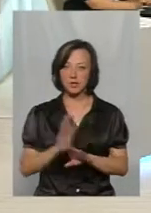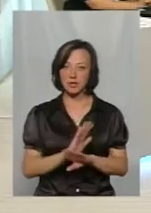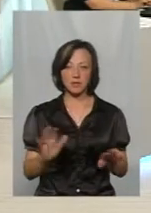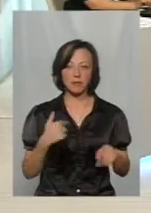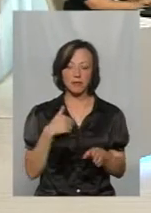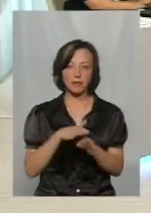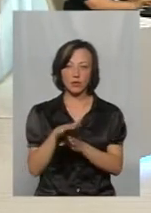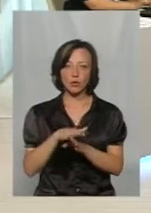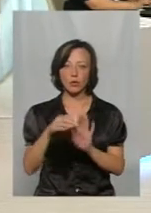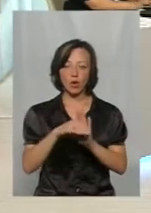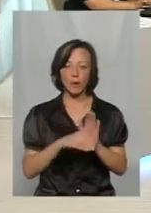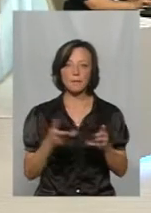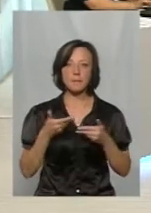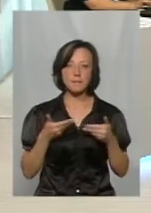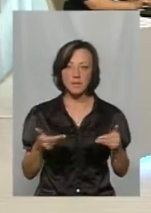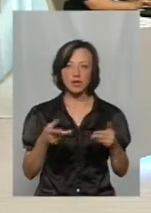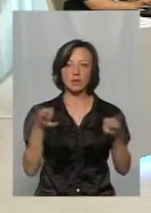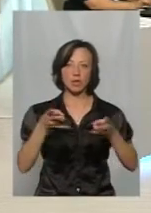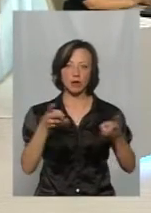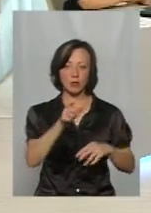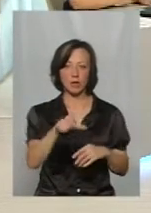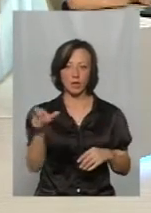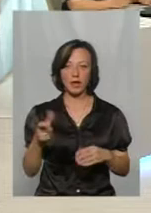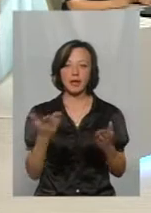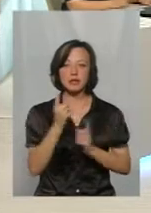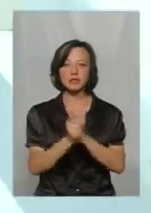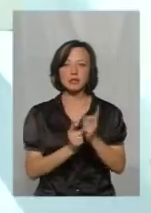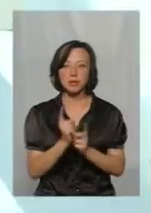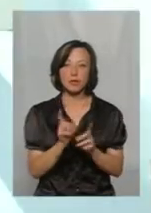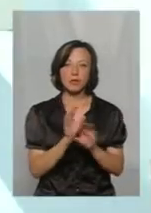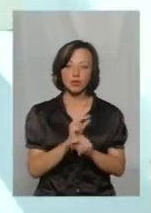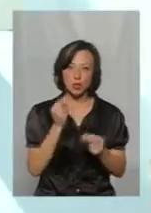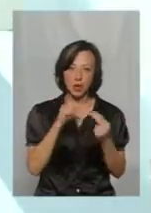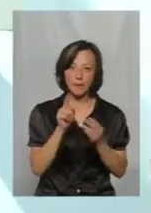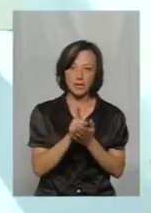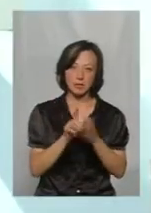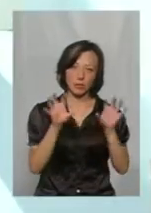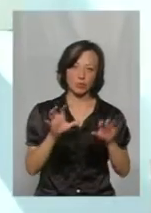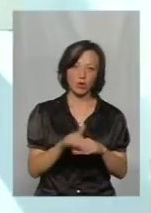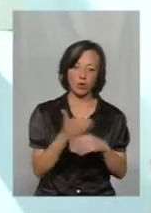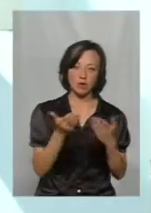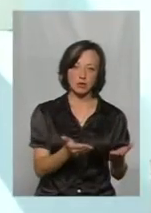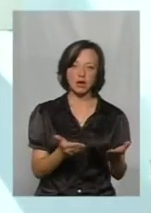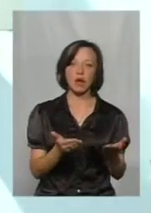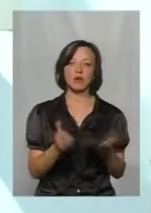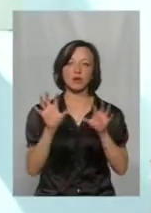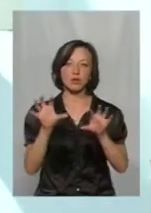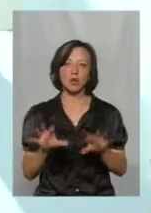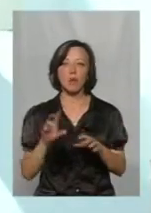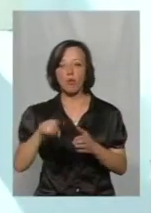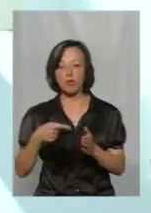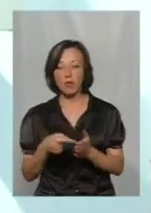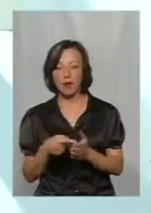ми не дотримуємося цих програм, а ми безпосередньо на потребу людей. От які зміни? Досконало пенсійне законодавство, будь ласка, пенсійне законодавство там. По